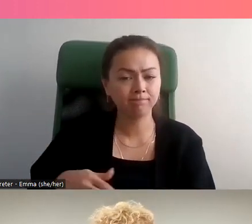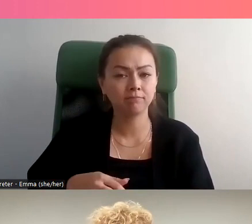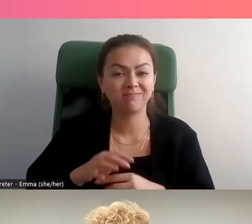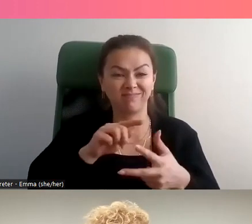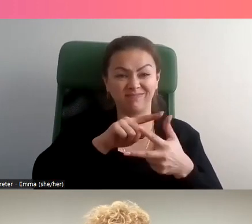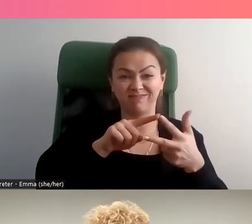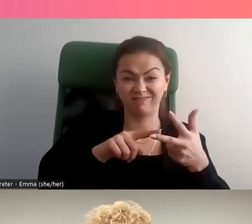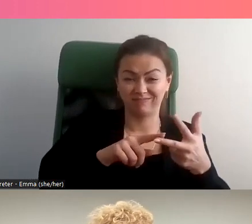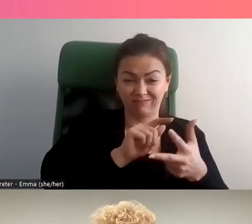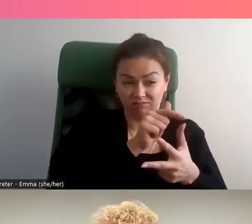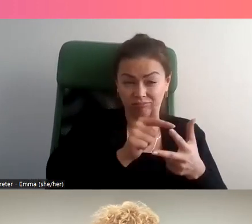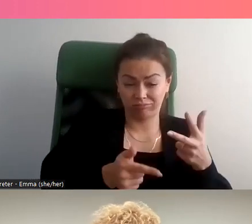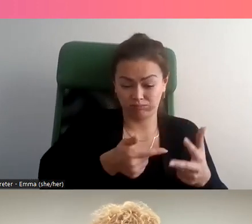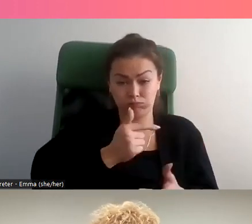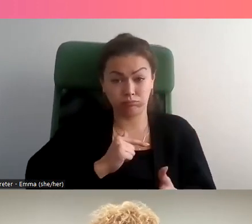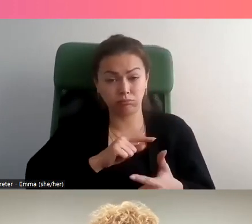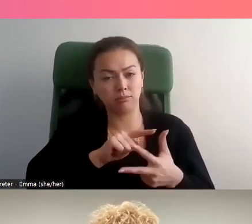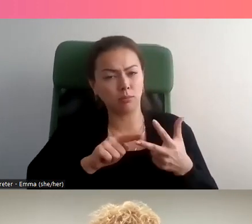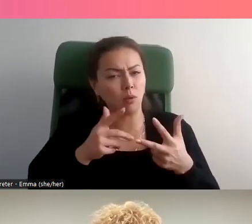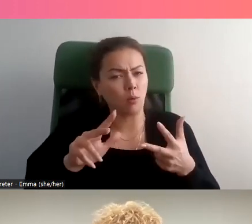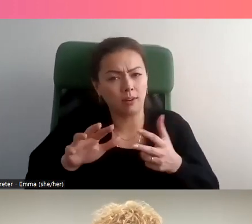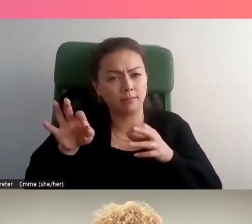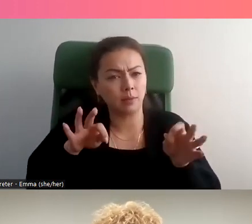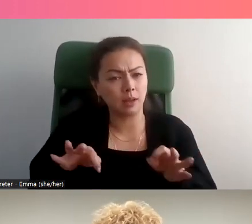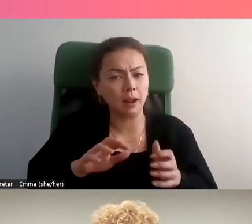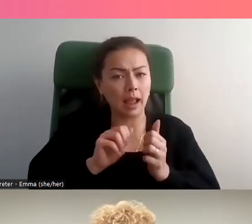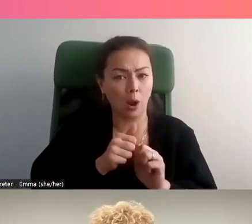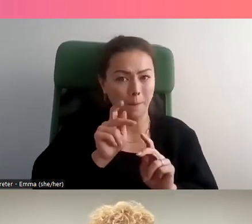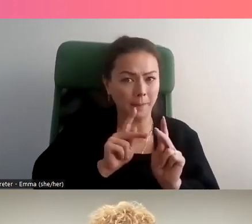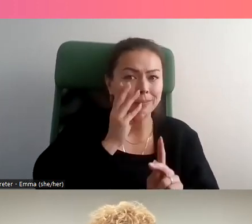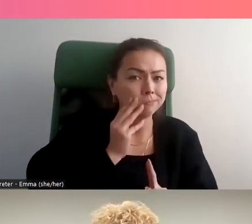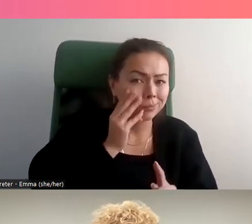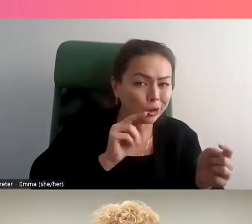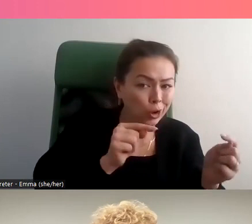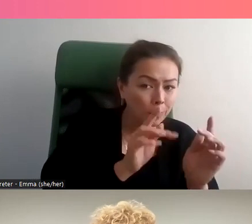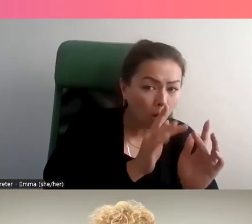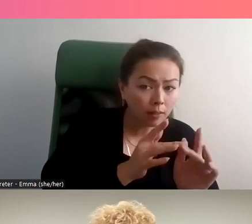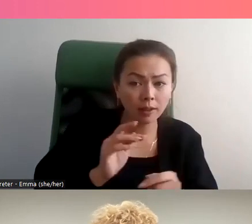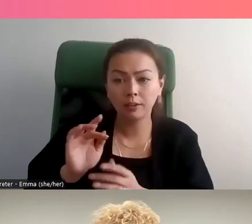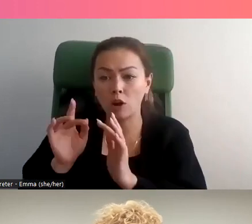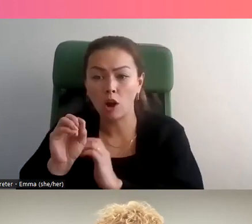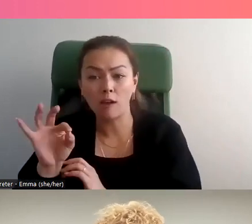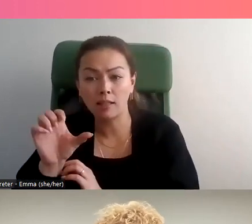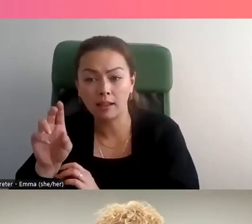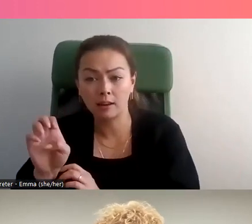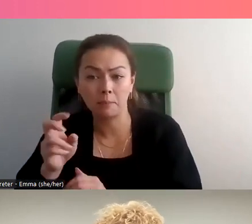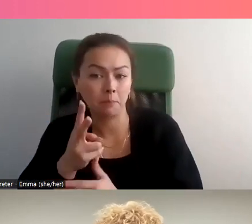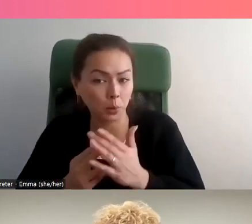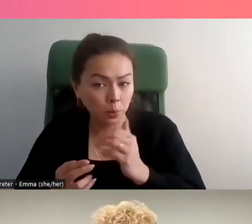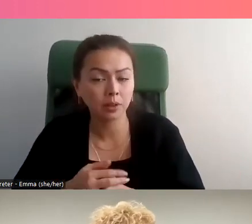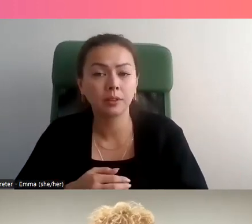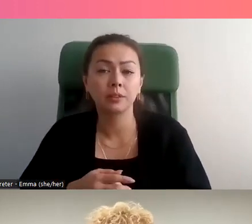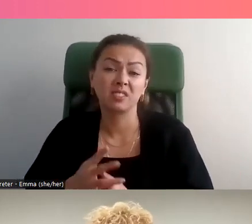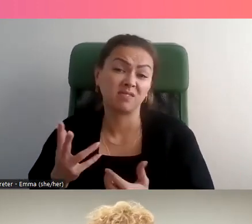mes collègues, il y a plusieurs manières de faire l'objet de méfaits, que ce soit en